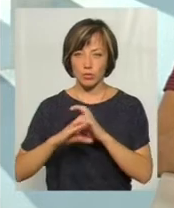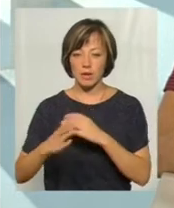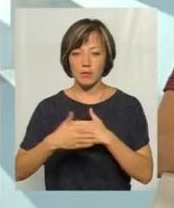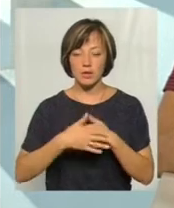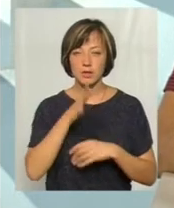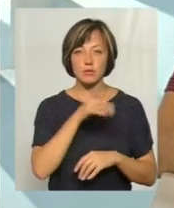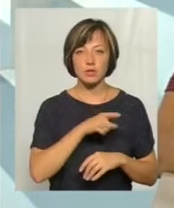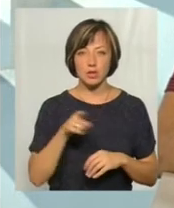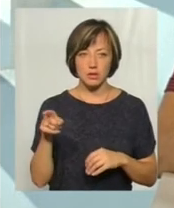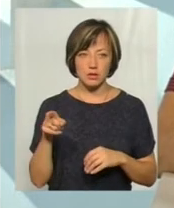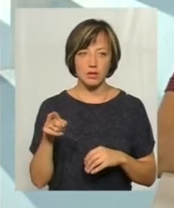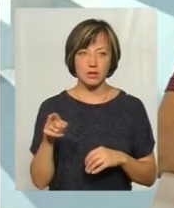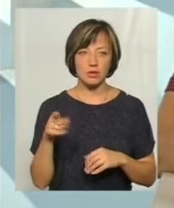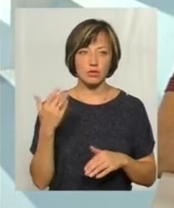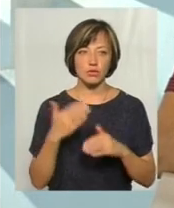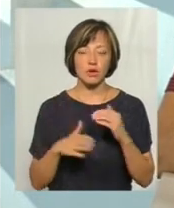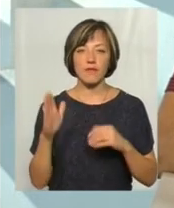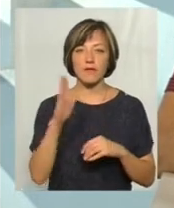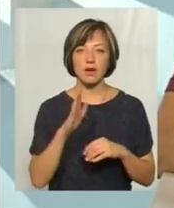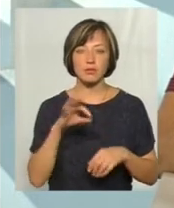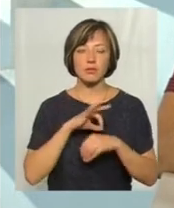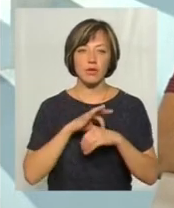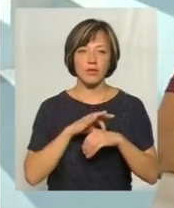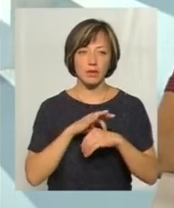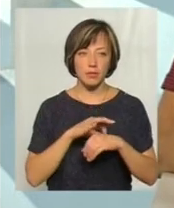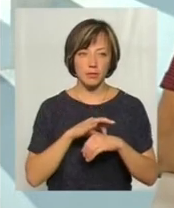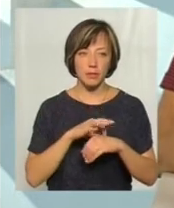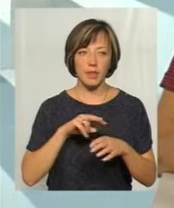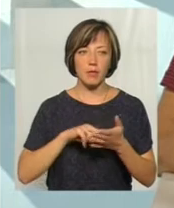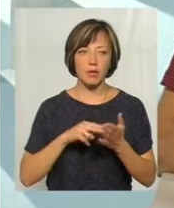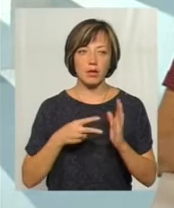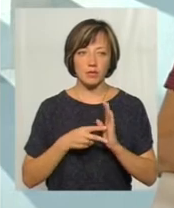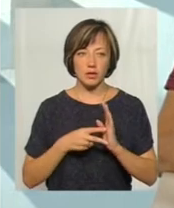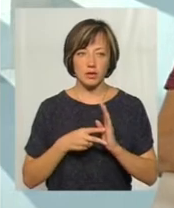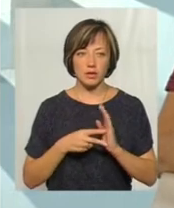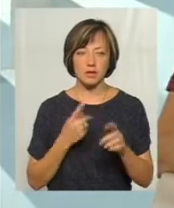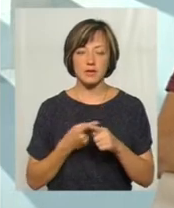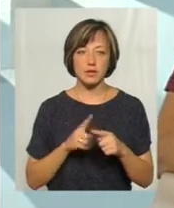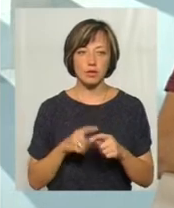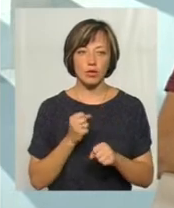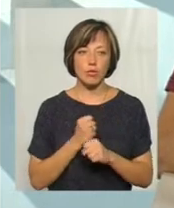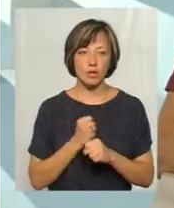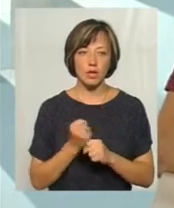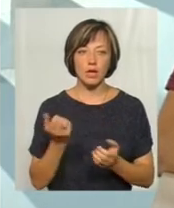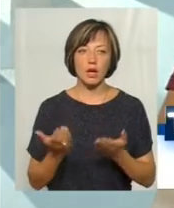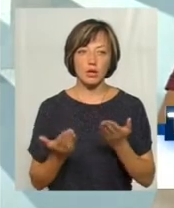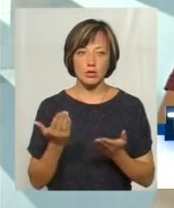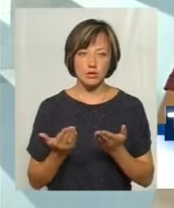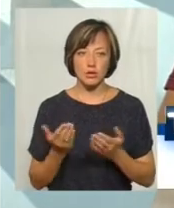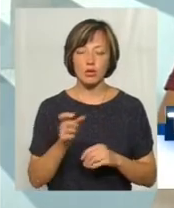напевно, що вже вересні, проведемо планові ці роботи. Якщо